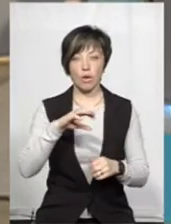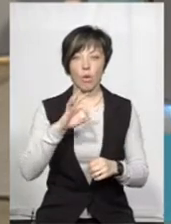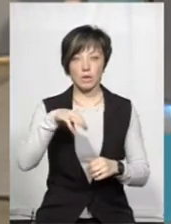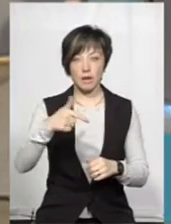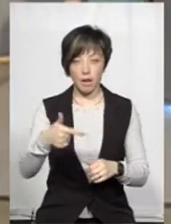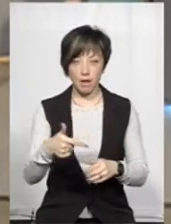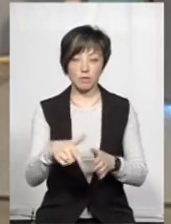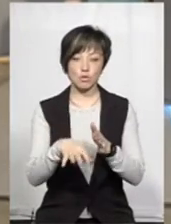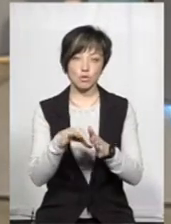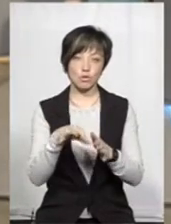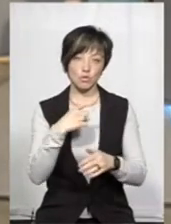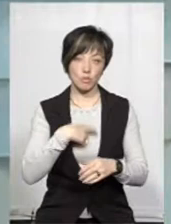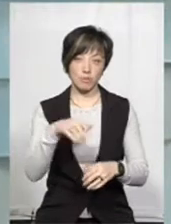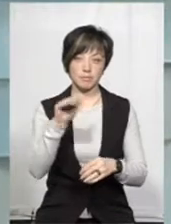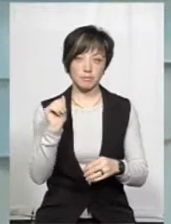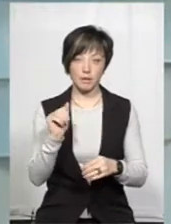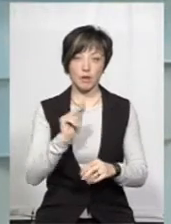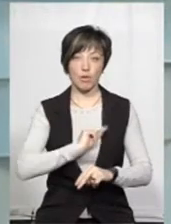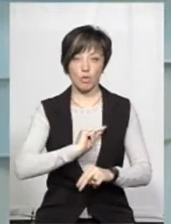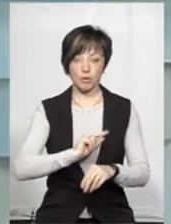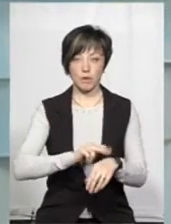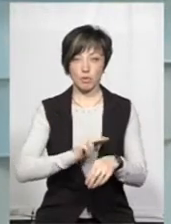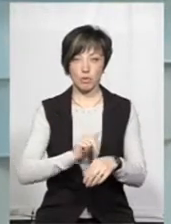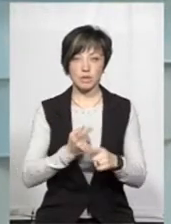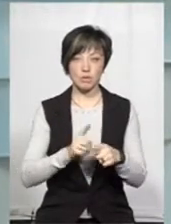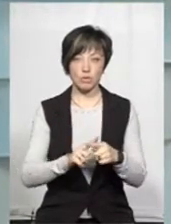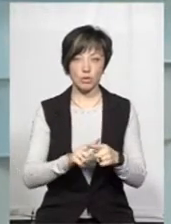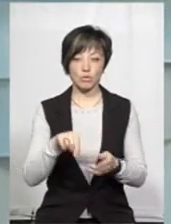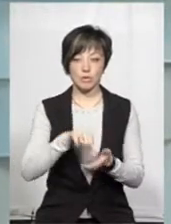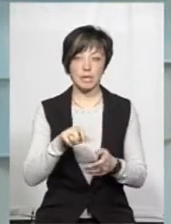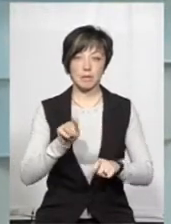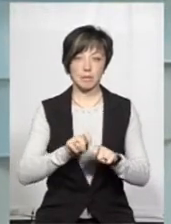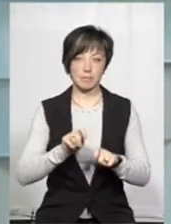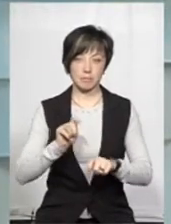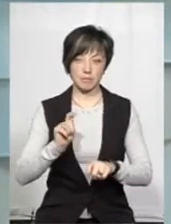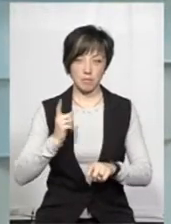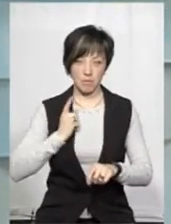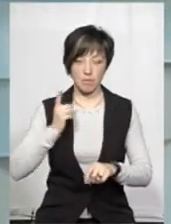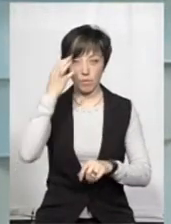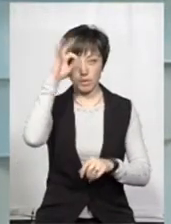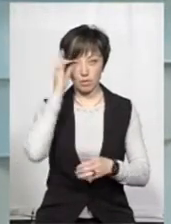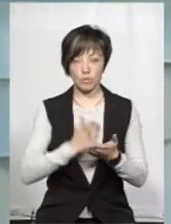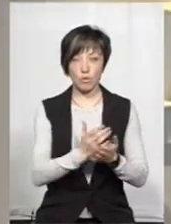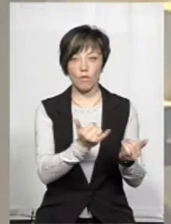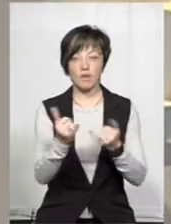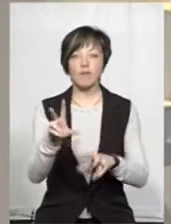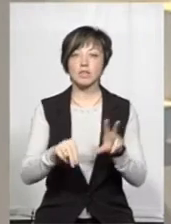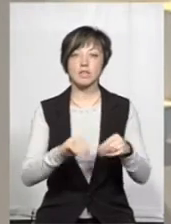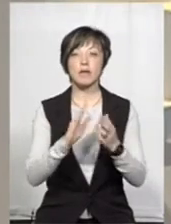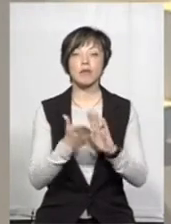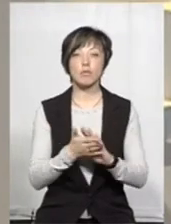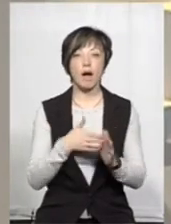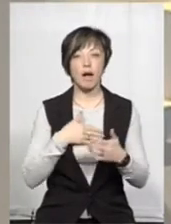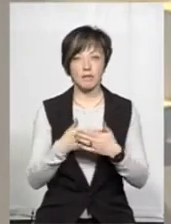громада зможе собі винаймати на роботу правоохоронців, цього саме дільничного інспектора, який буде обслуговувати. Як вважаєте, загалом,